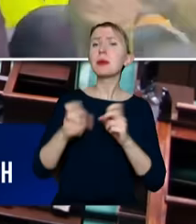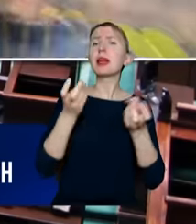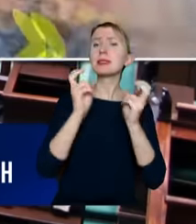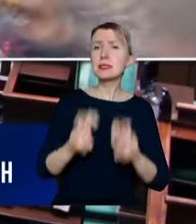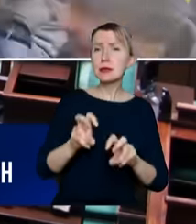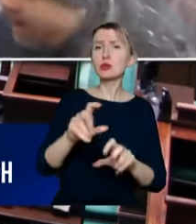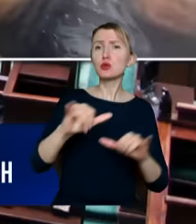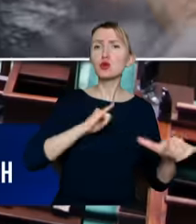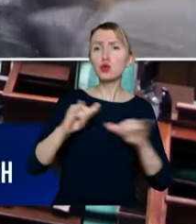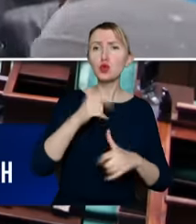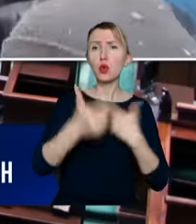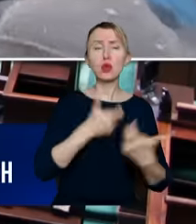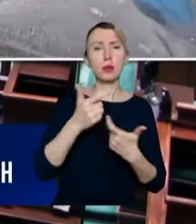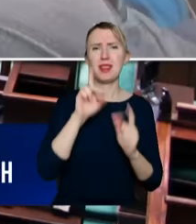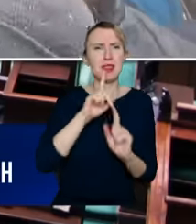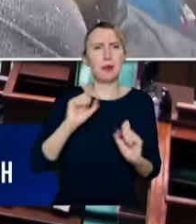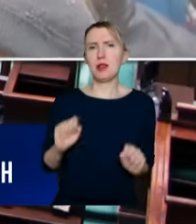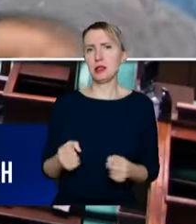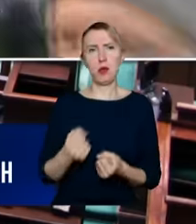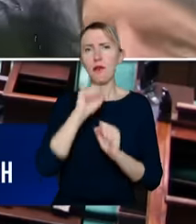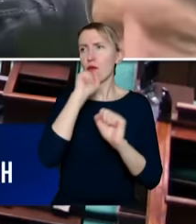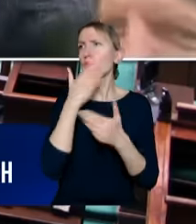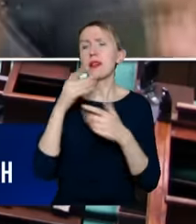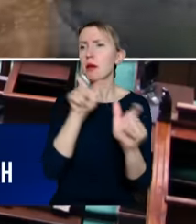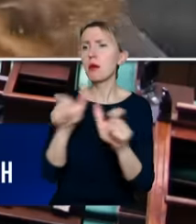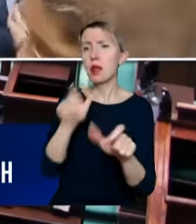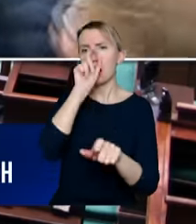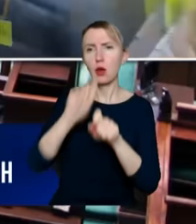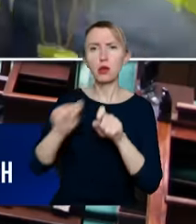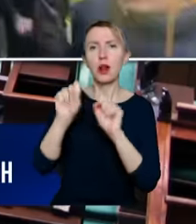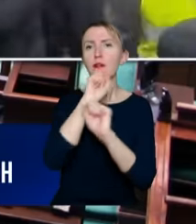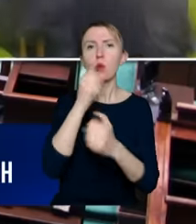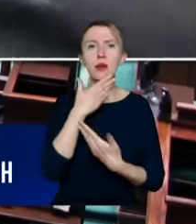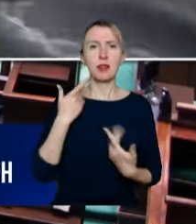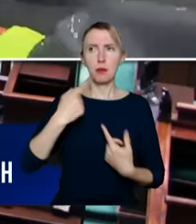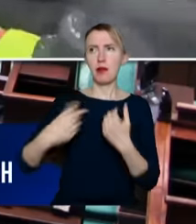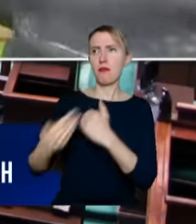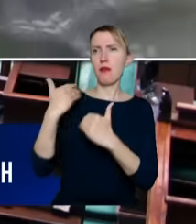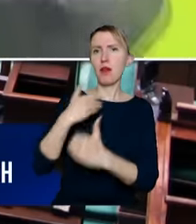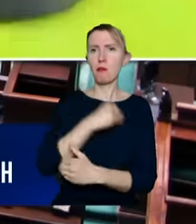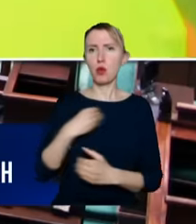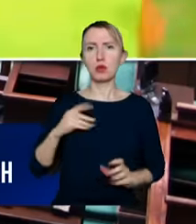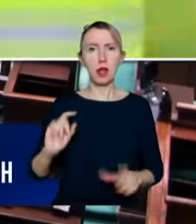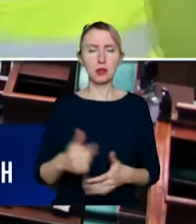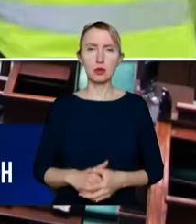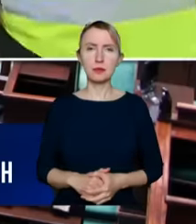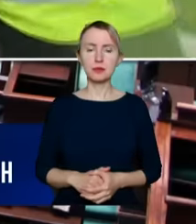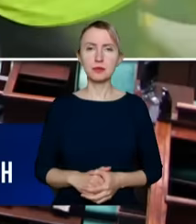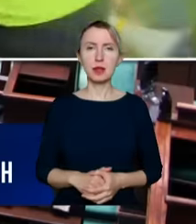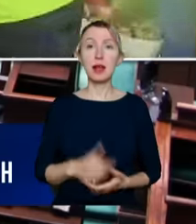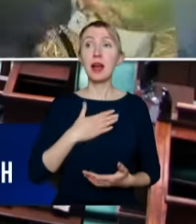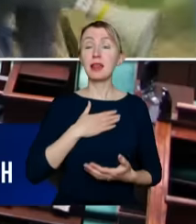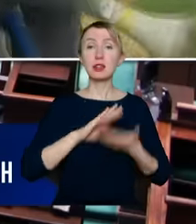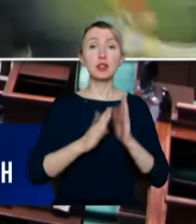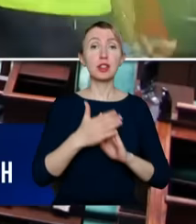rząd, tak naprawdę nie działają. Nie mają żadnej kontroli nad tym, co do nas wjeżdża. Nasz, nasz rynek, rynek